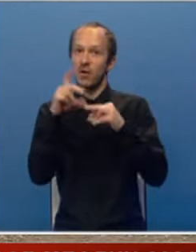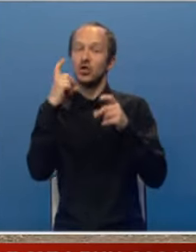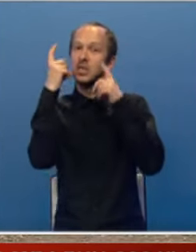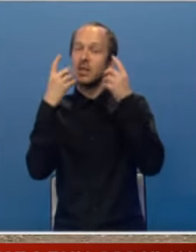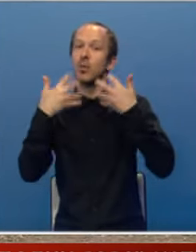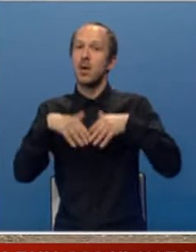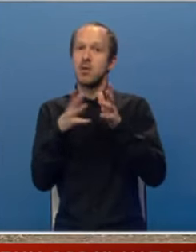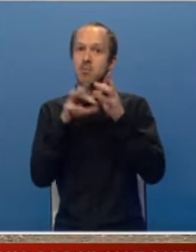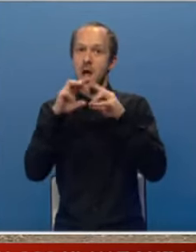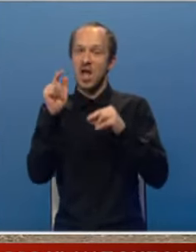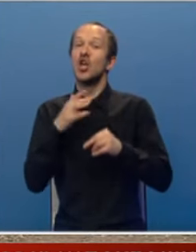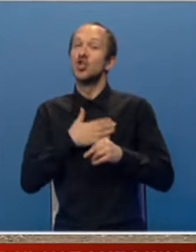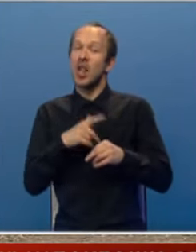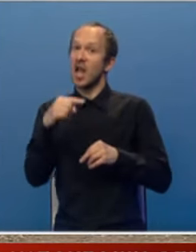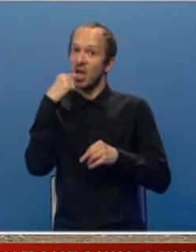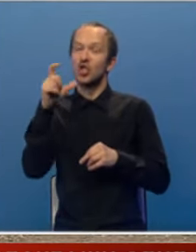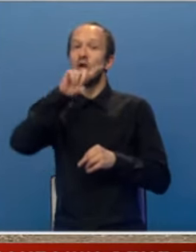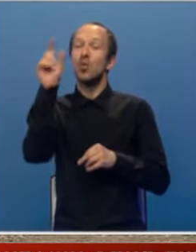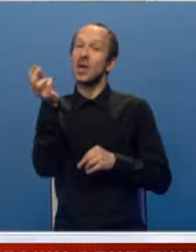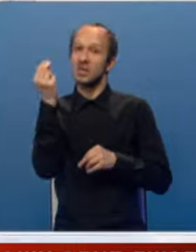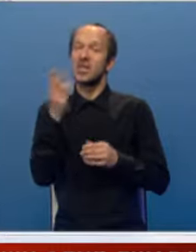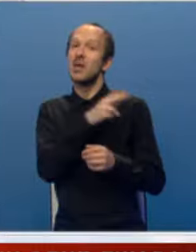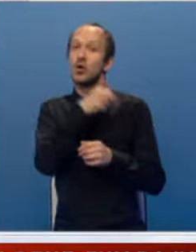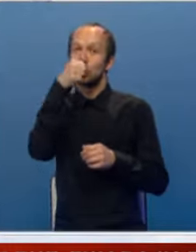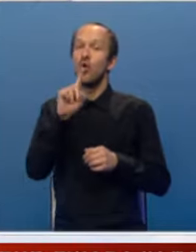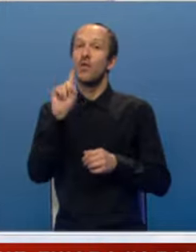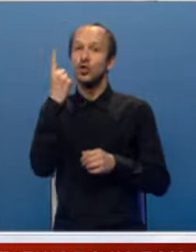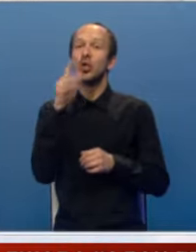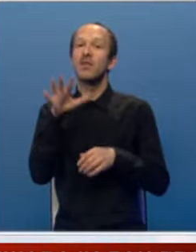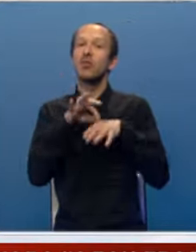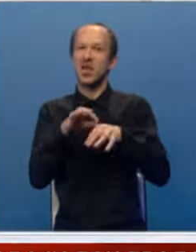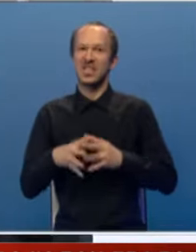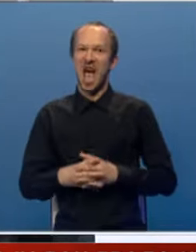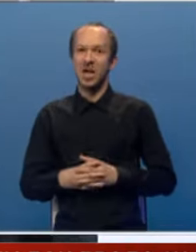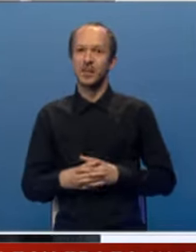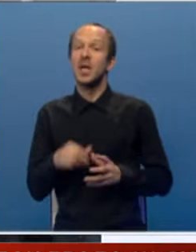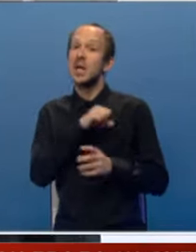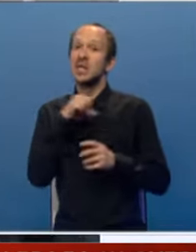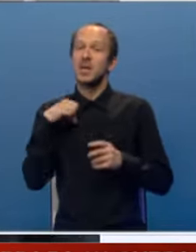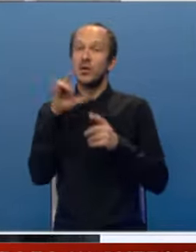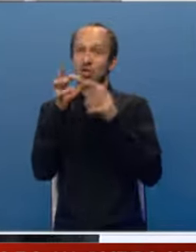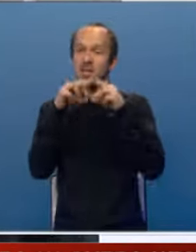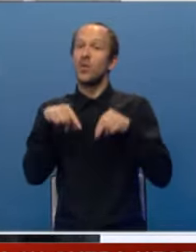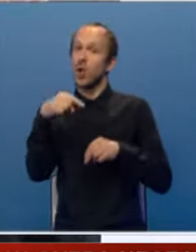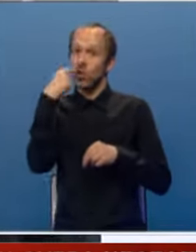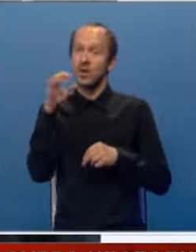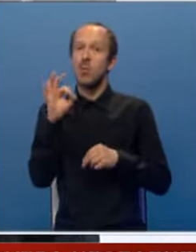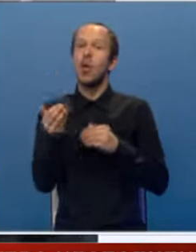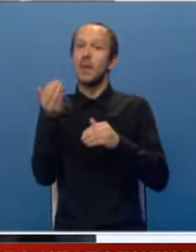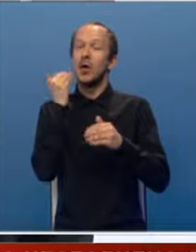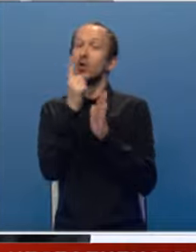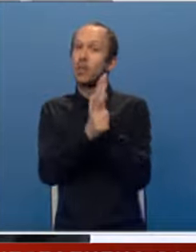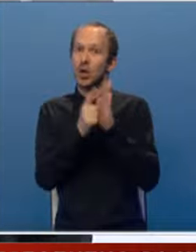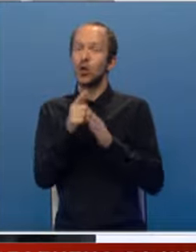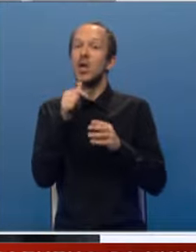smatra kompaniju Male. Želje kaže da Republika Srpska ima što više takvih poslodavaca. Sama činjenica da ovdje govorimo o prethodnom